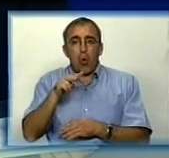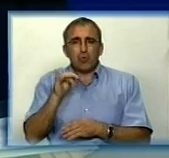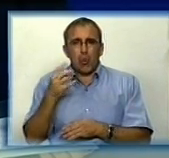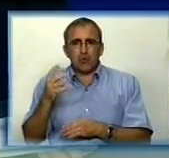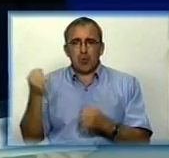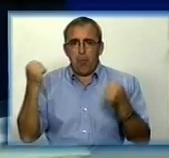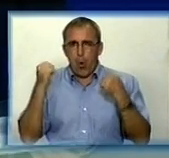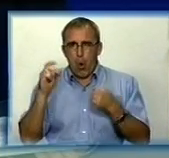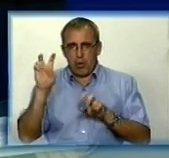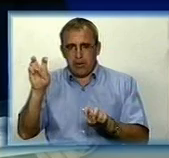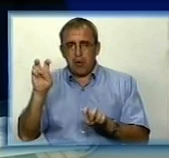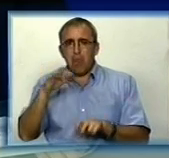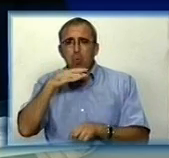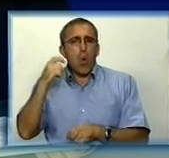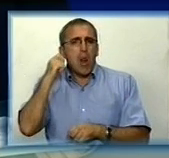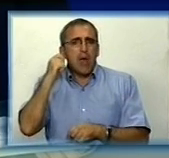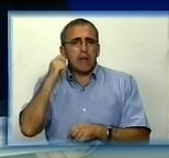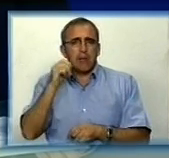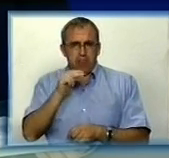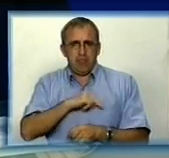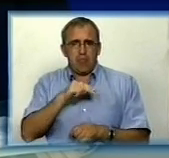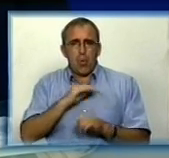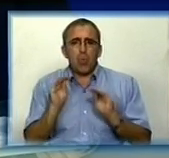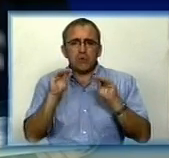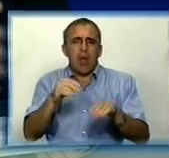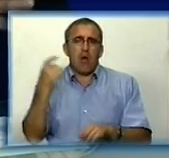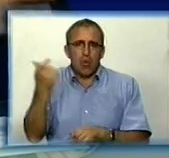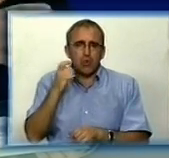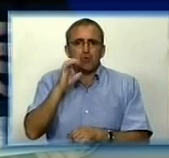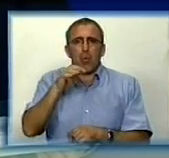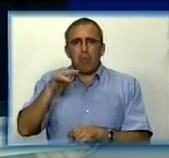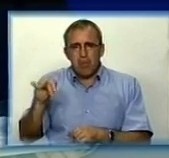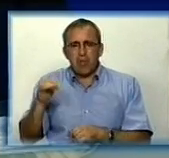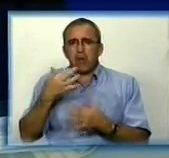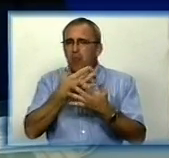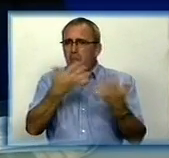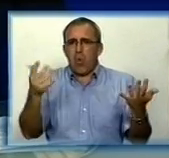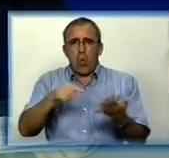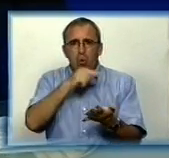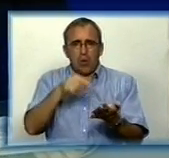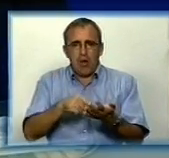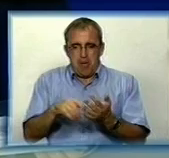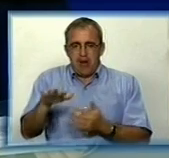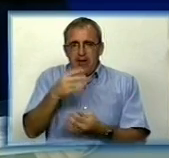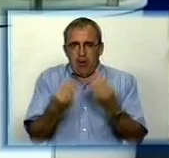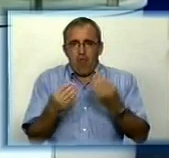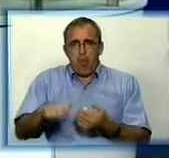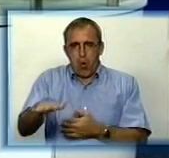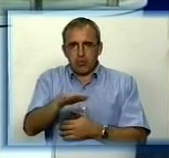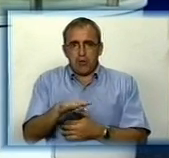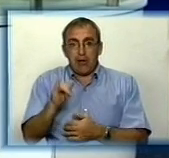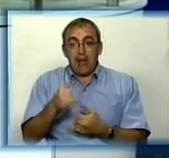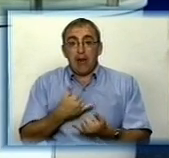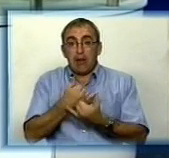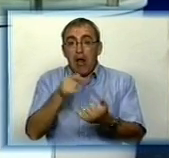компанія з многолітнім опитом роботи, встановлювала і в Харкові, і в Сумах, і во многих інших містах свої площадки. І для